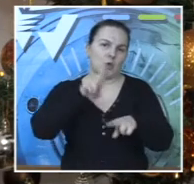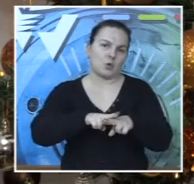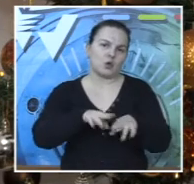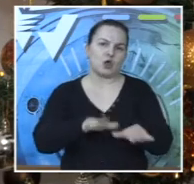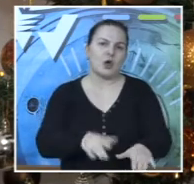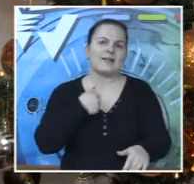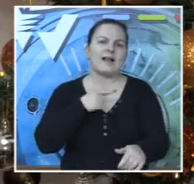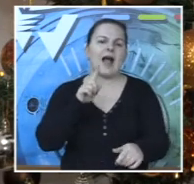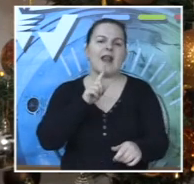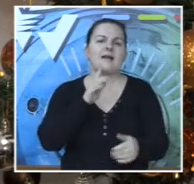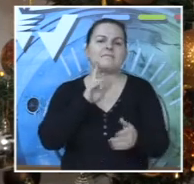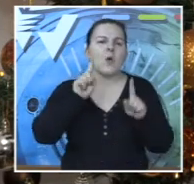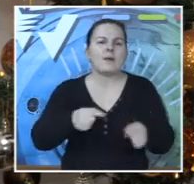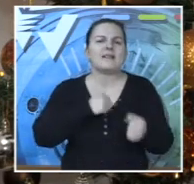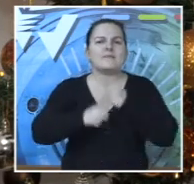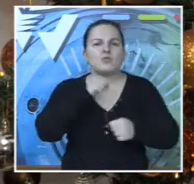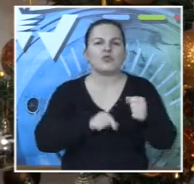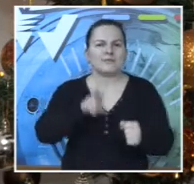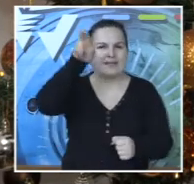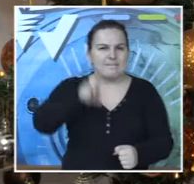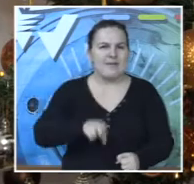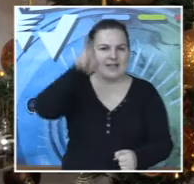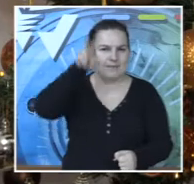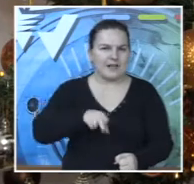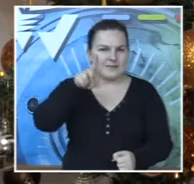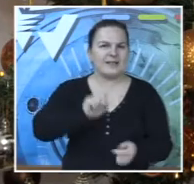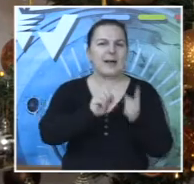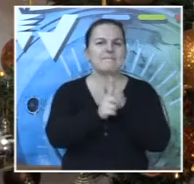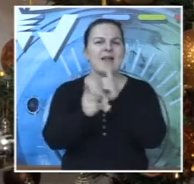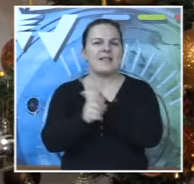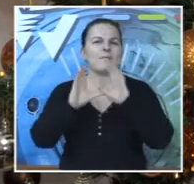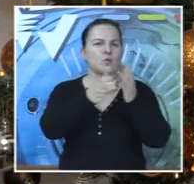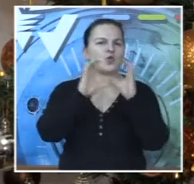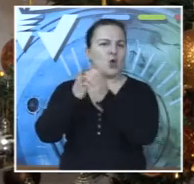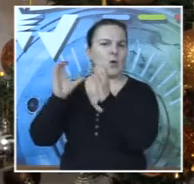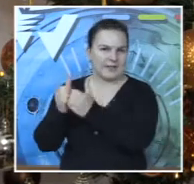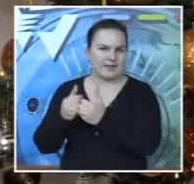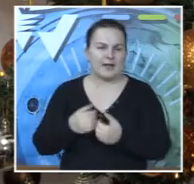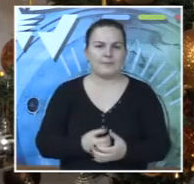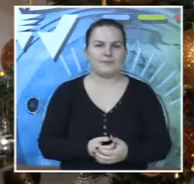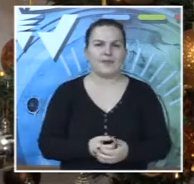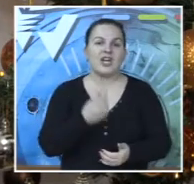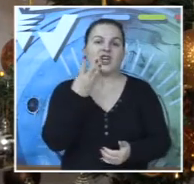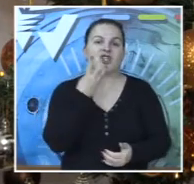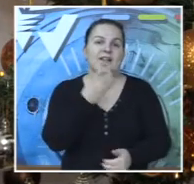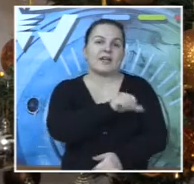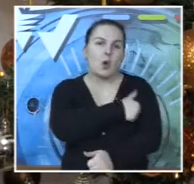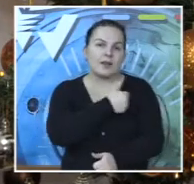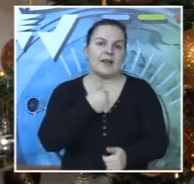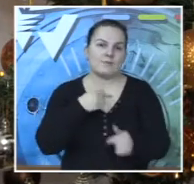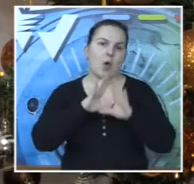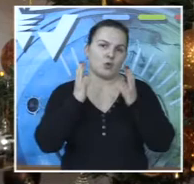spustio učijonicu da se ne mora mučiti da idem svaki dan gore, nas prati da menjam kabinete, tako da mi je